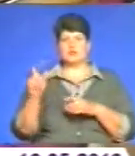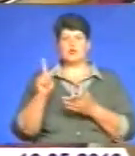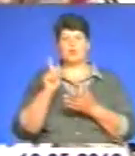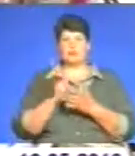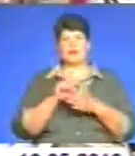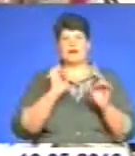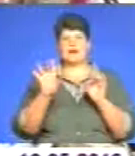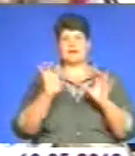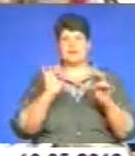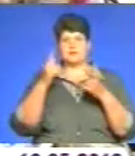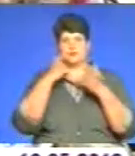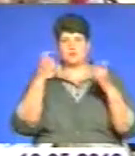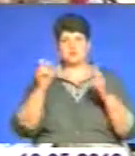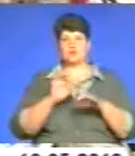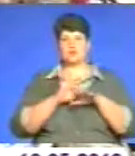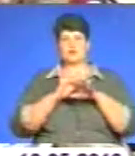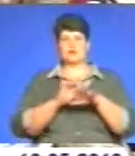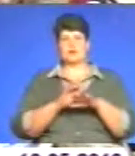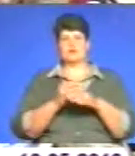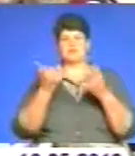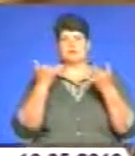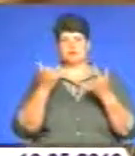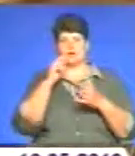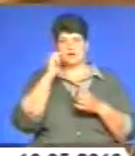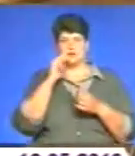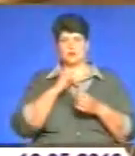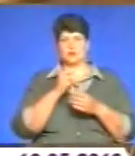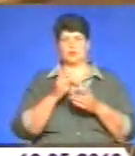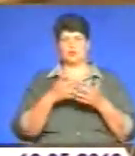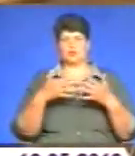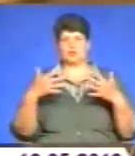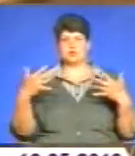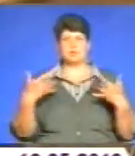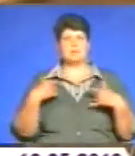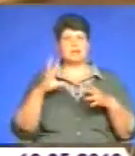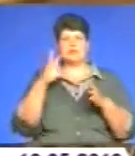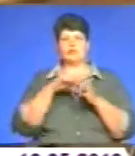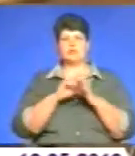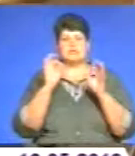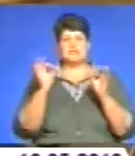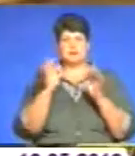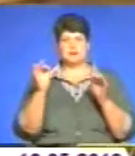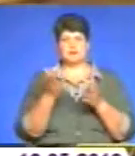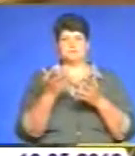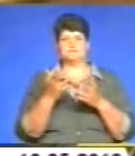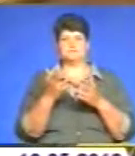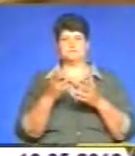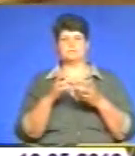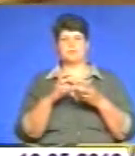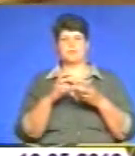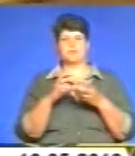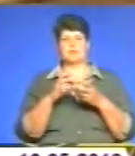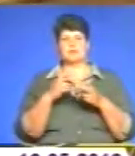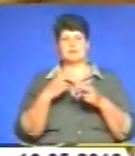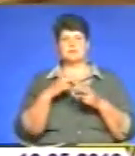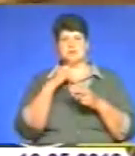інформаційному супроводі вітчизняної видавничої продукції. Ми не вводимо ні застережних мит, хоча тут складніша з регуляторної